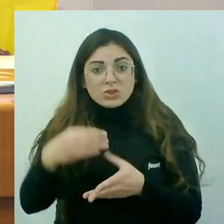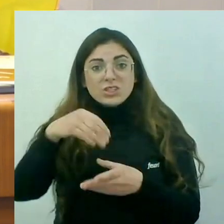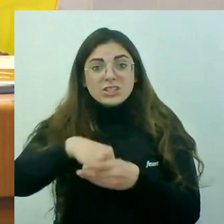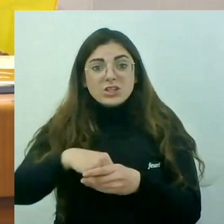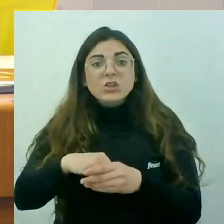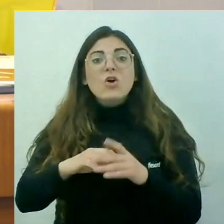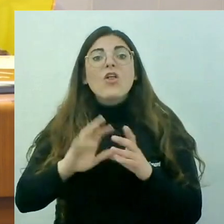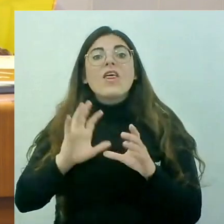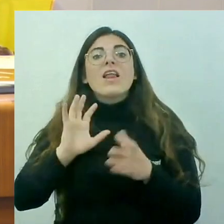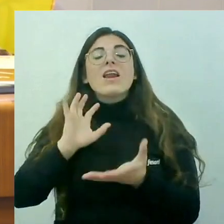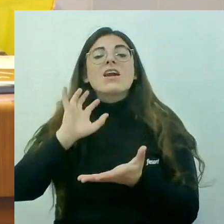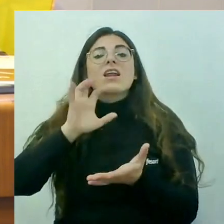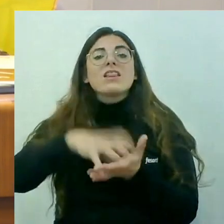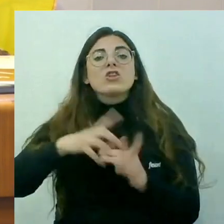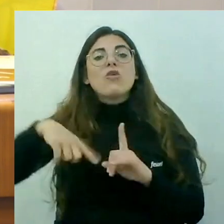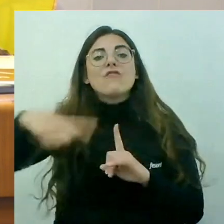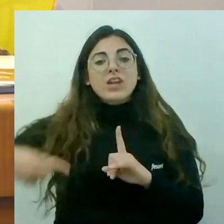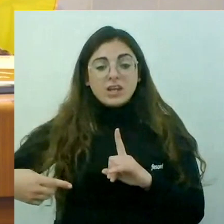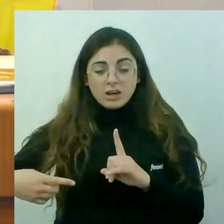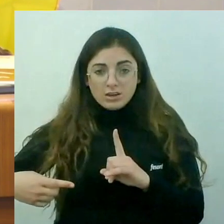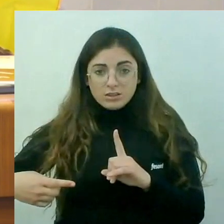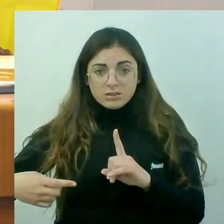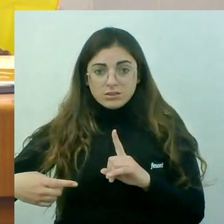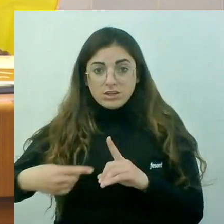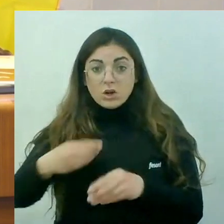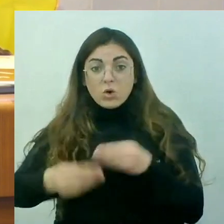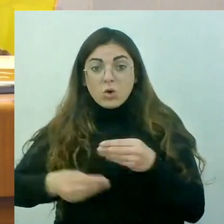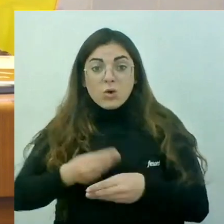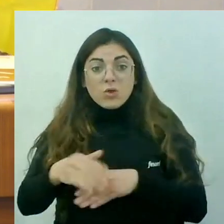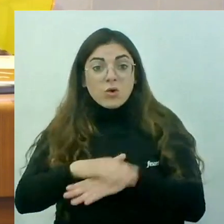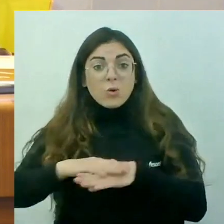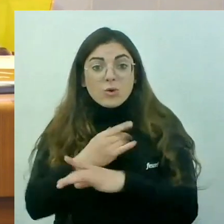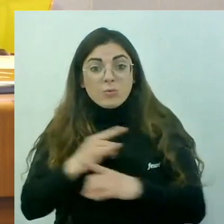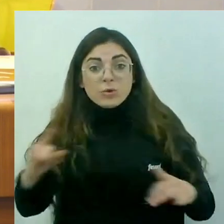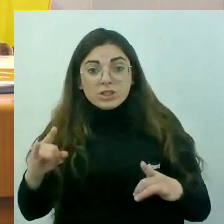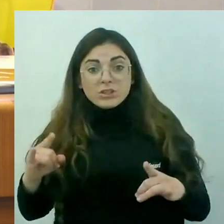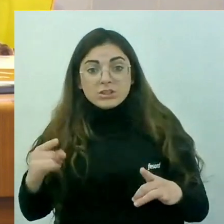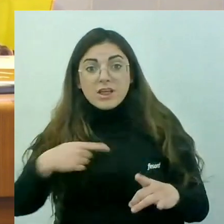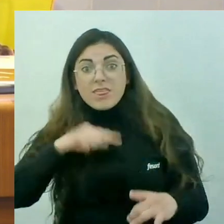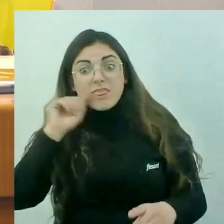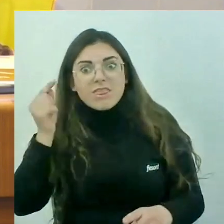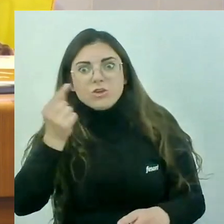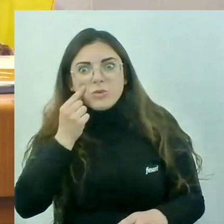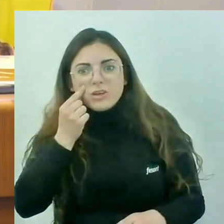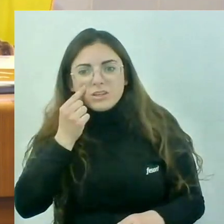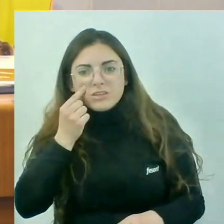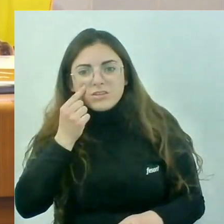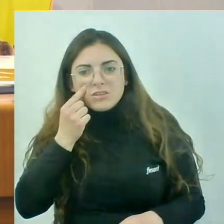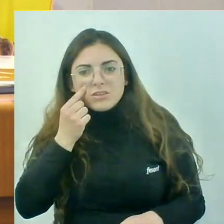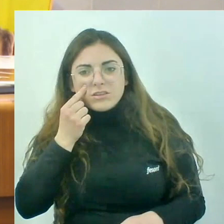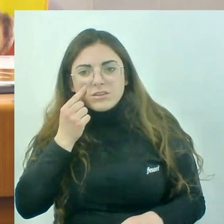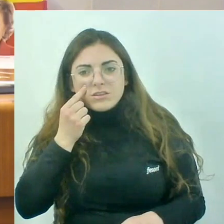És aquest cas. I sap què han fet el govern del Botànic? Quan vam entrar a governar, descobrir-lo. I havia prescrit, però vostès estan tornant els diners.